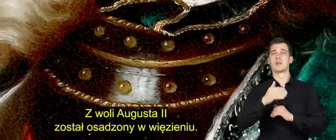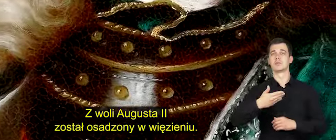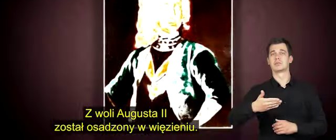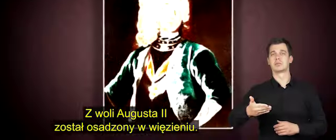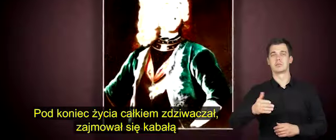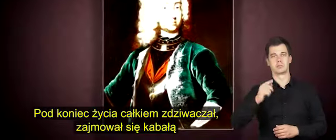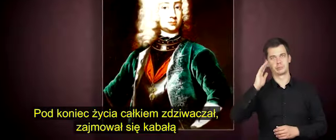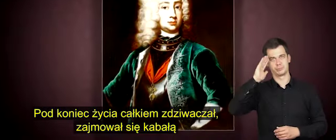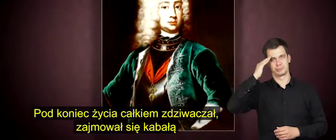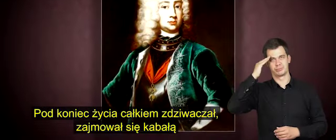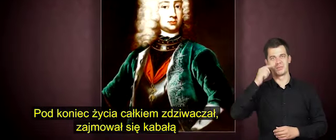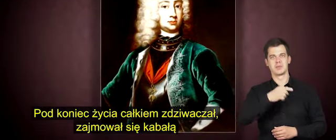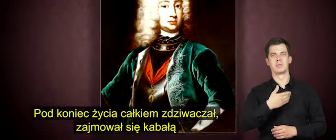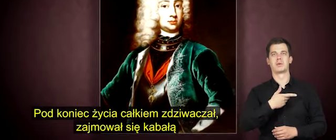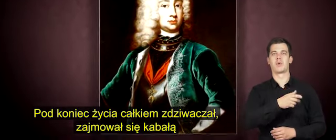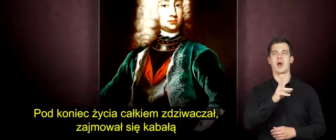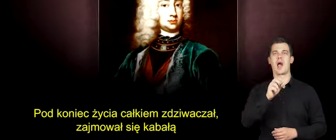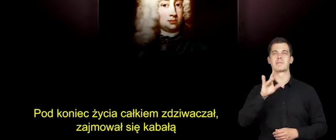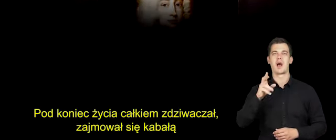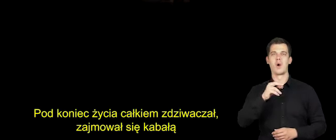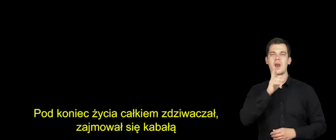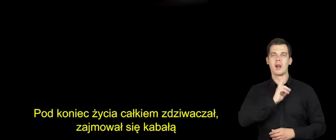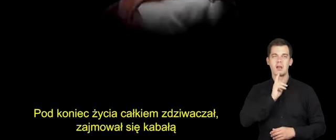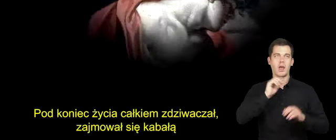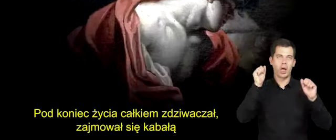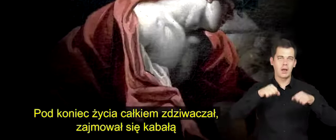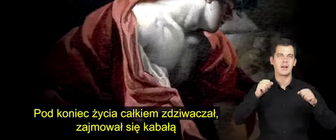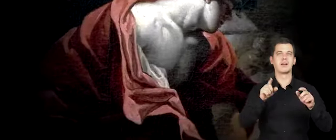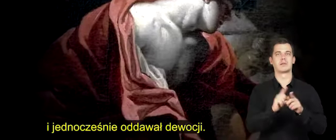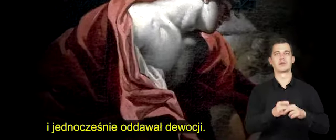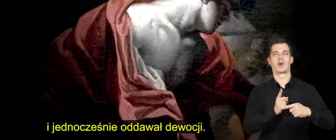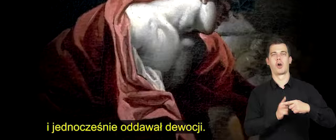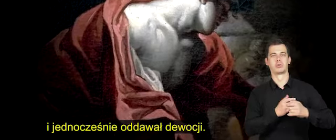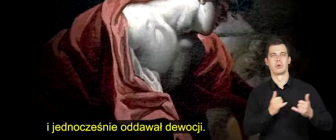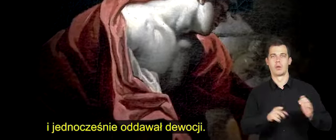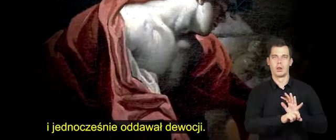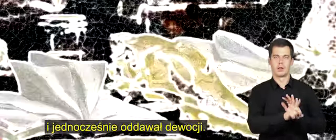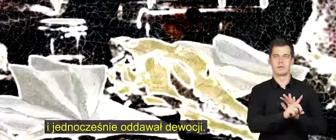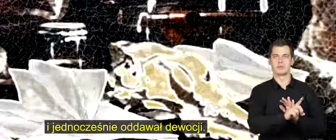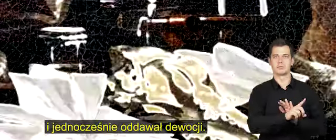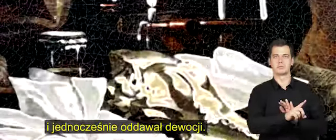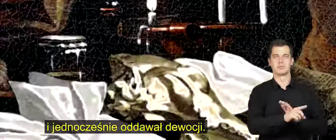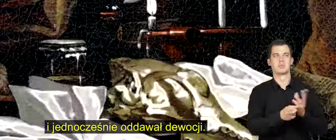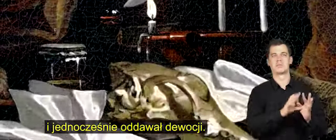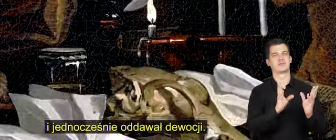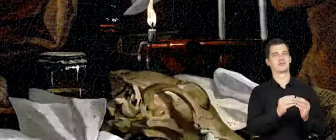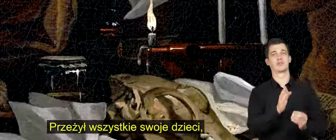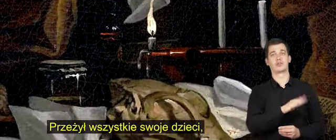więzieniu. Pod koniec życia całkiem zdziwaczał. Zajmował się kabałą i jednocześnie oddawał dewocji.